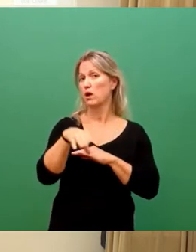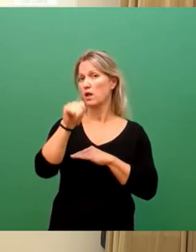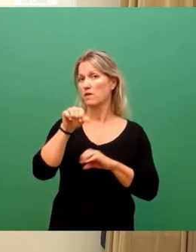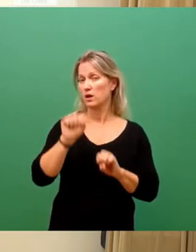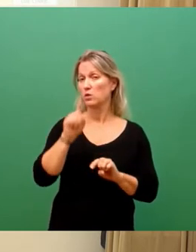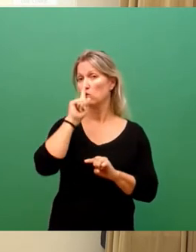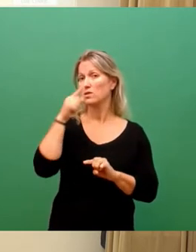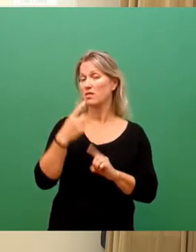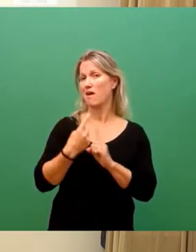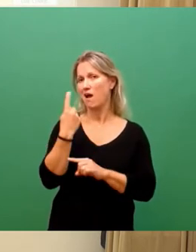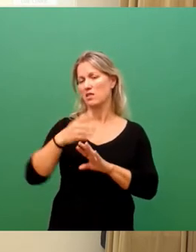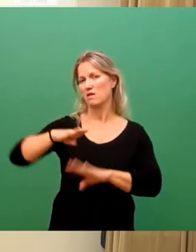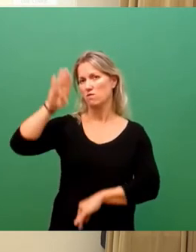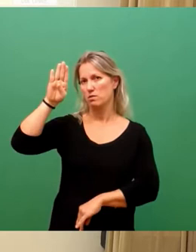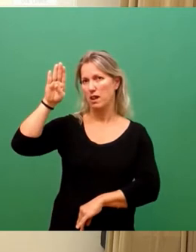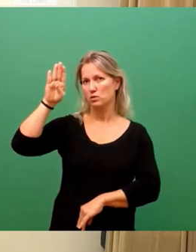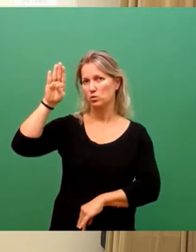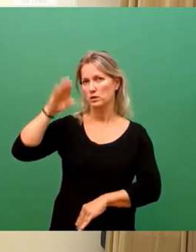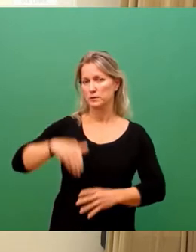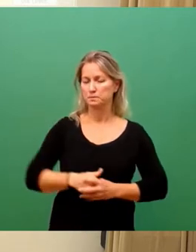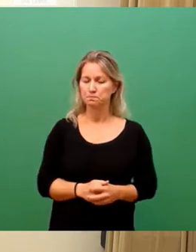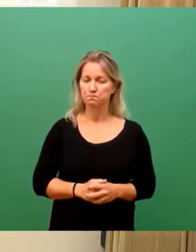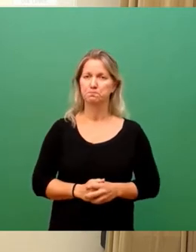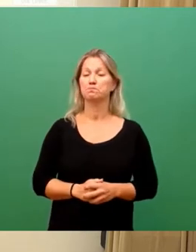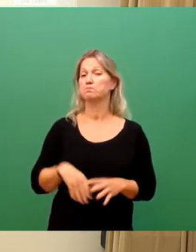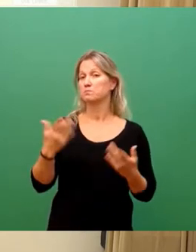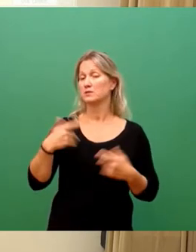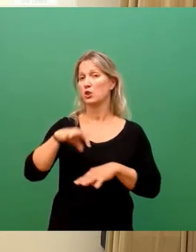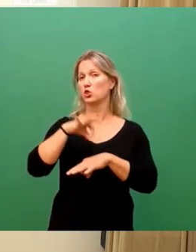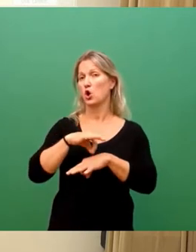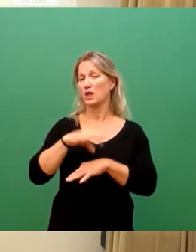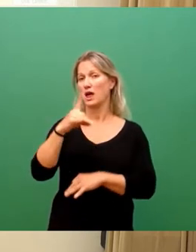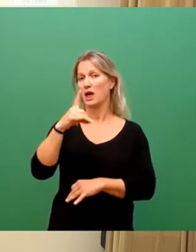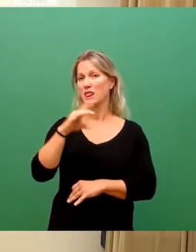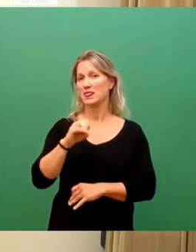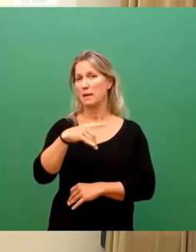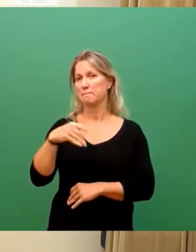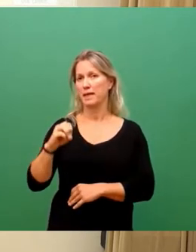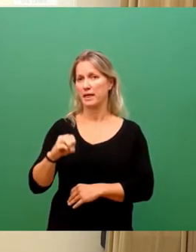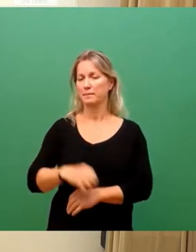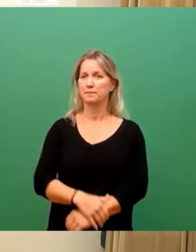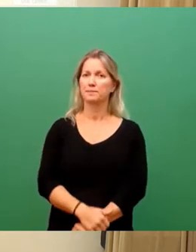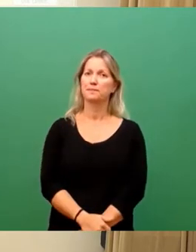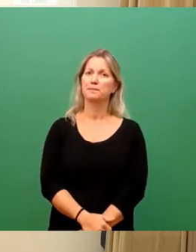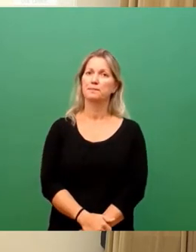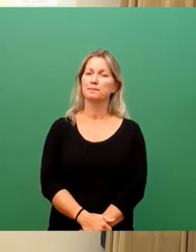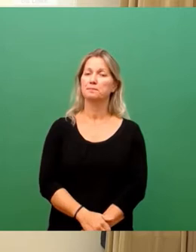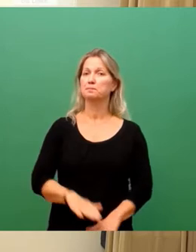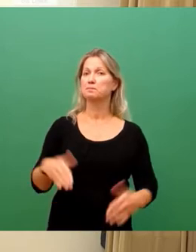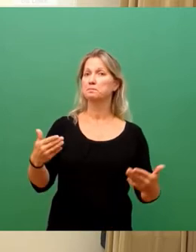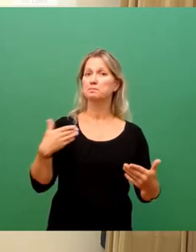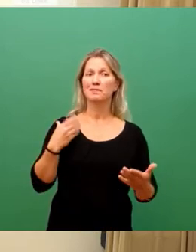Wortmeldung und das ist Herr Dr. Deppe. Wer bringt uns den